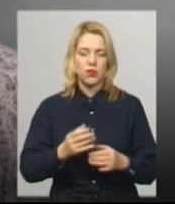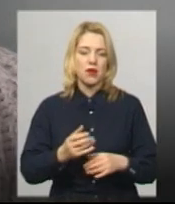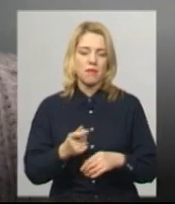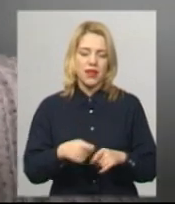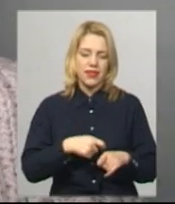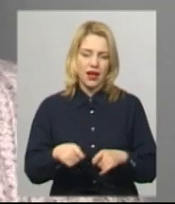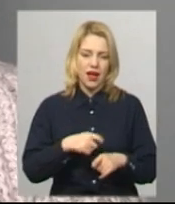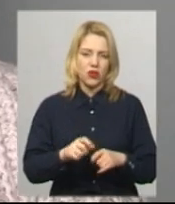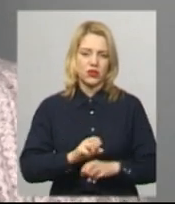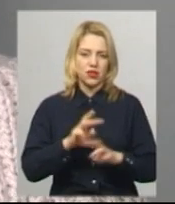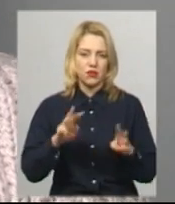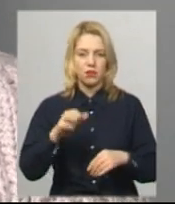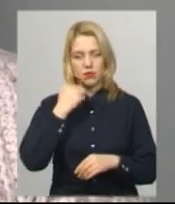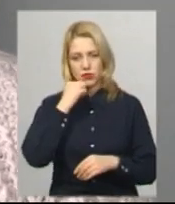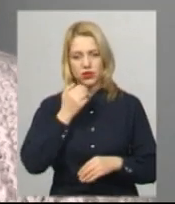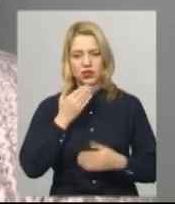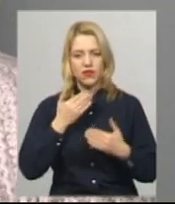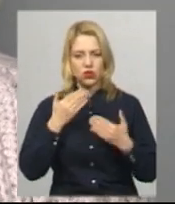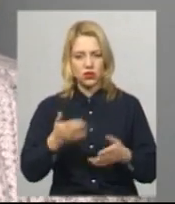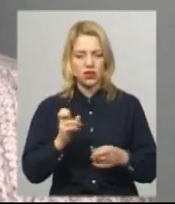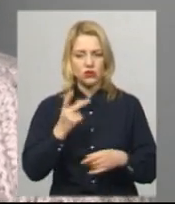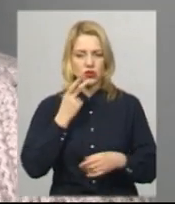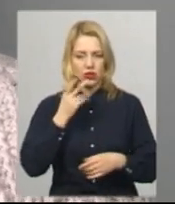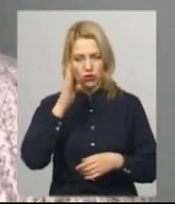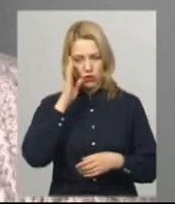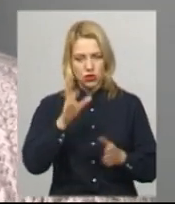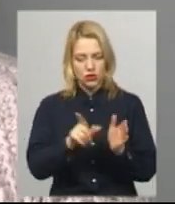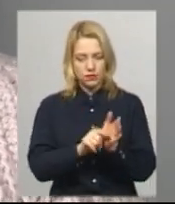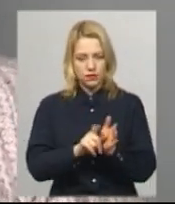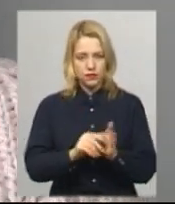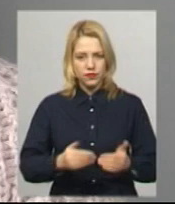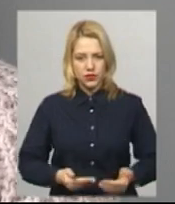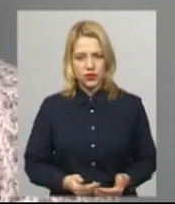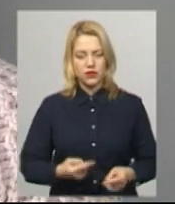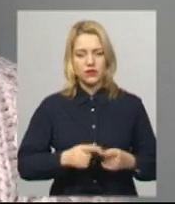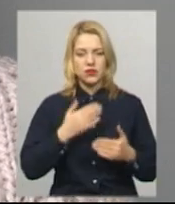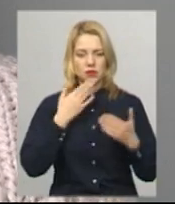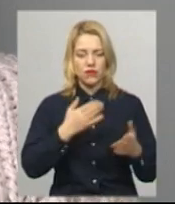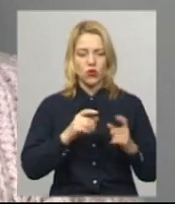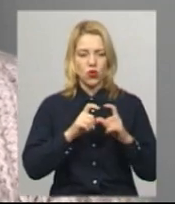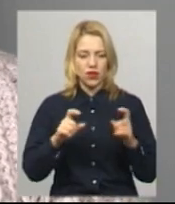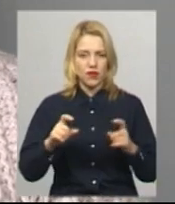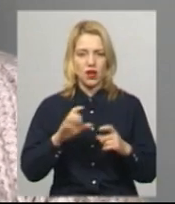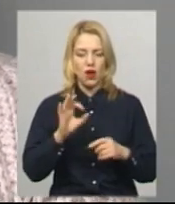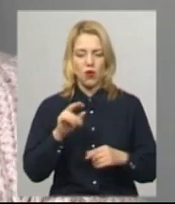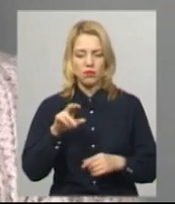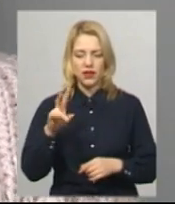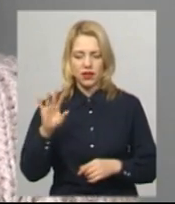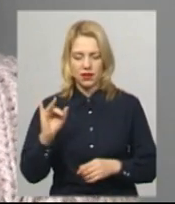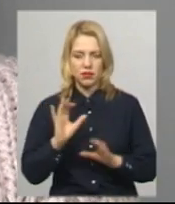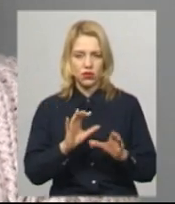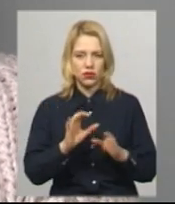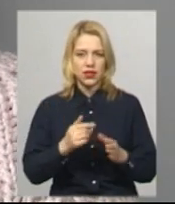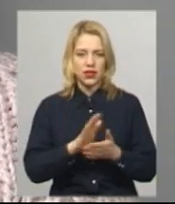звернулася, бабуся, так як постійно хлопчик проживає з нею, до органу опіки піклування, написала заяву